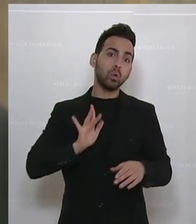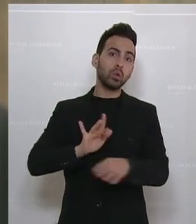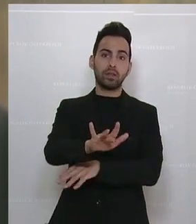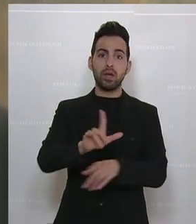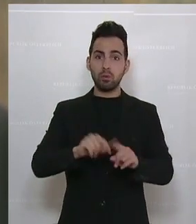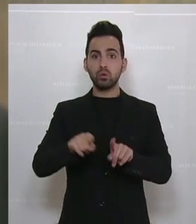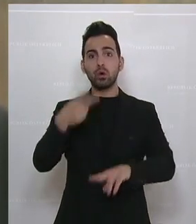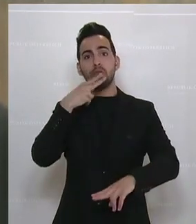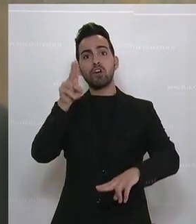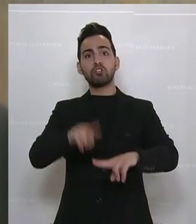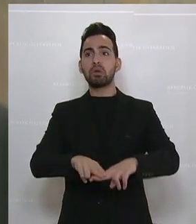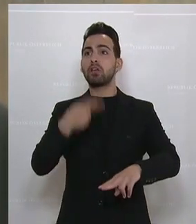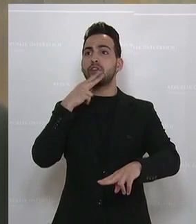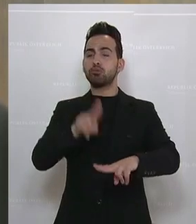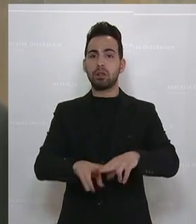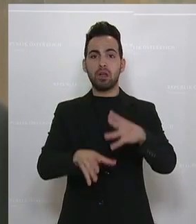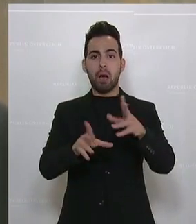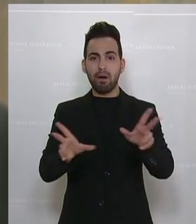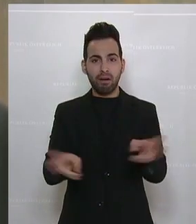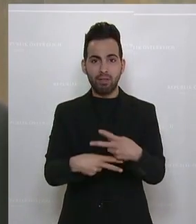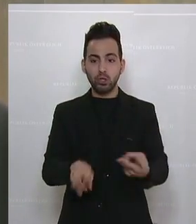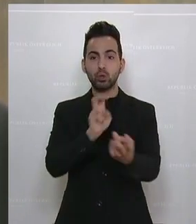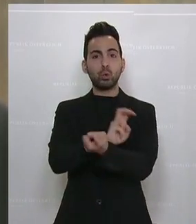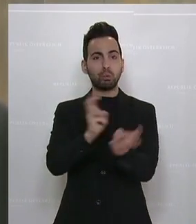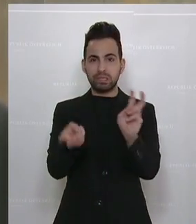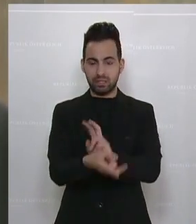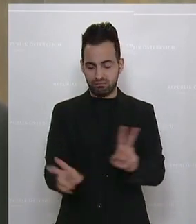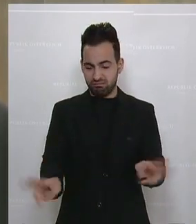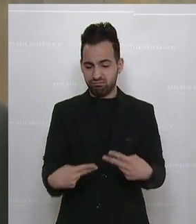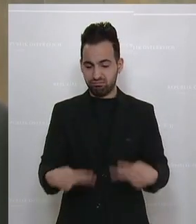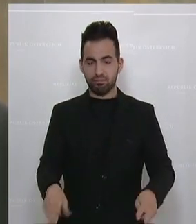versprechen Ihnen, aber können leider nichts umsetzen.